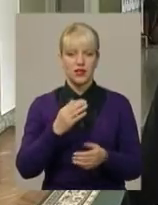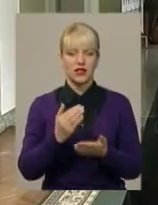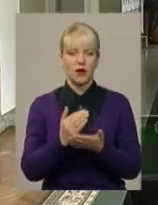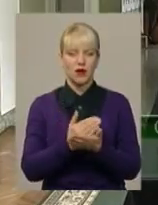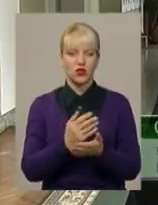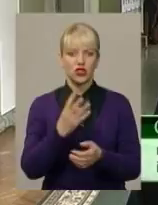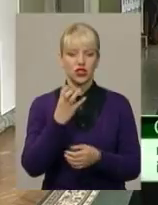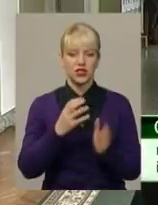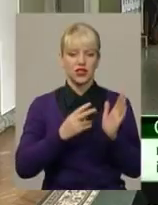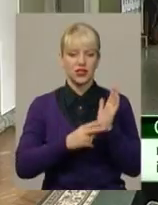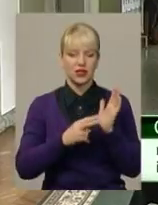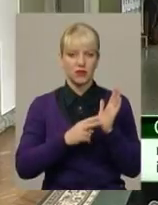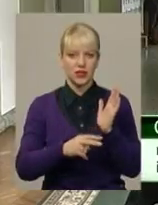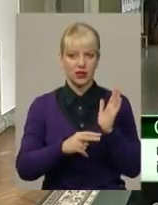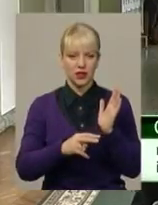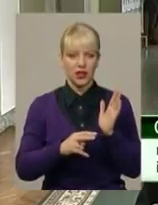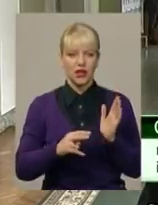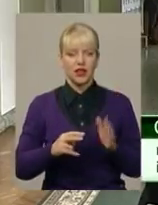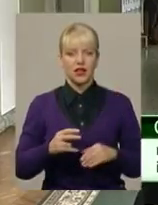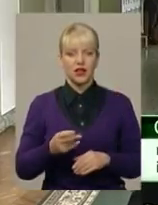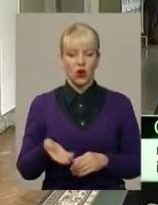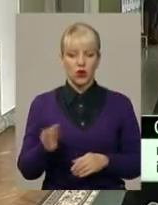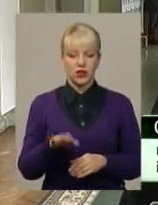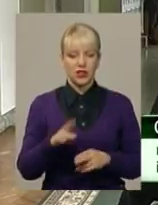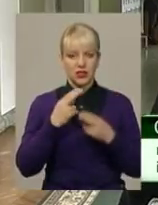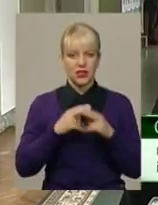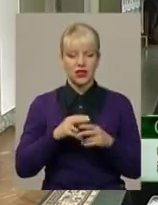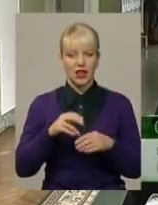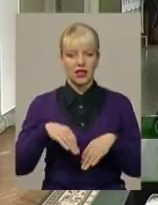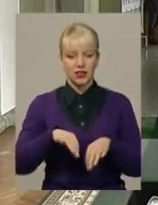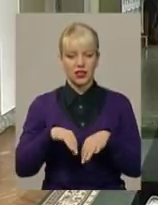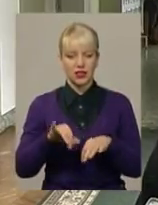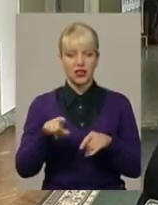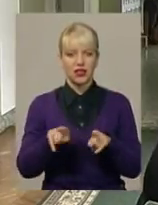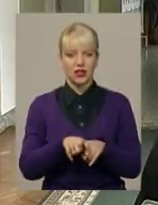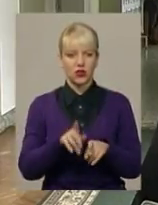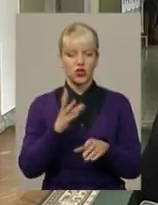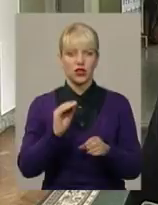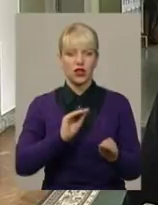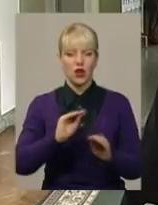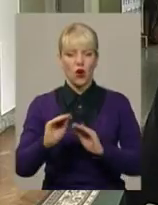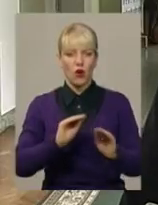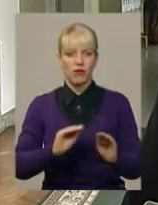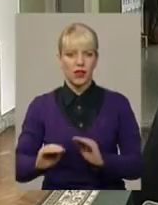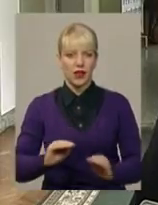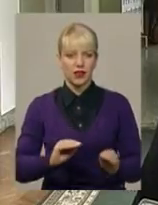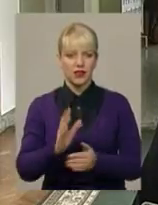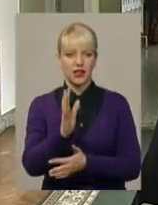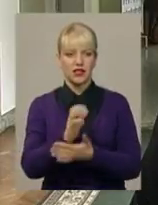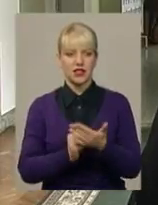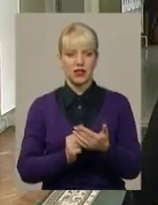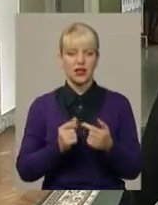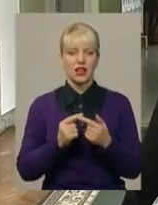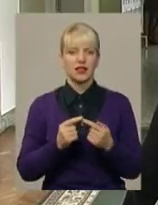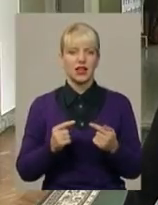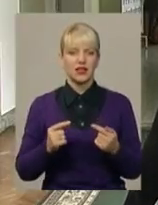470 одиниць техніки. Крім того, ще йде обладнання резервних транспортних